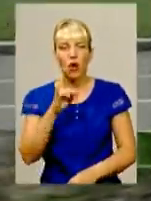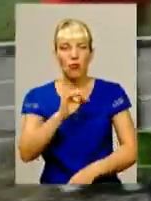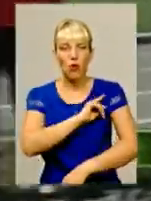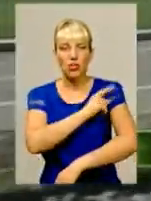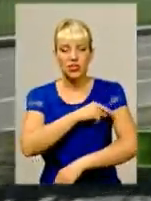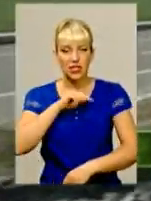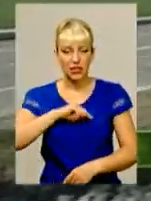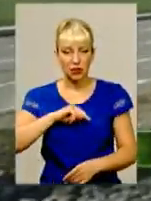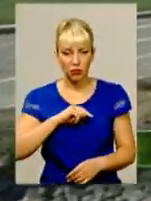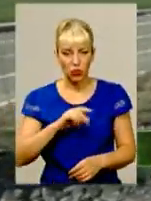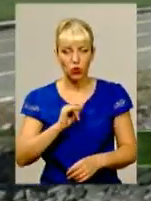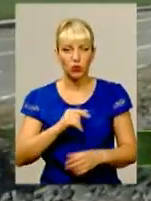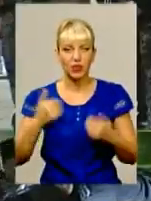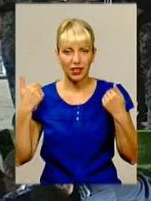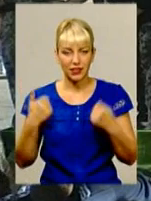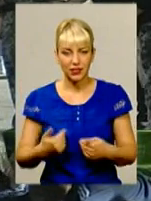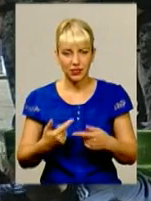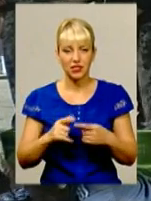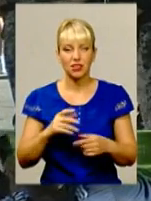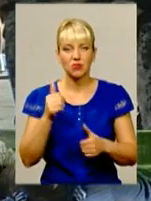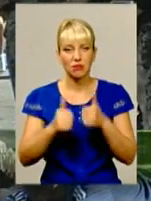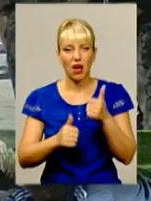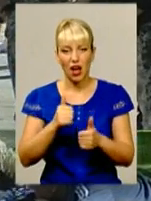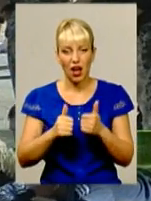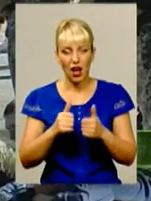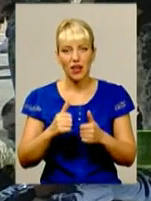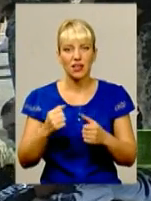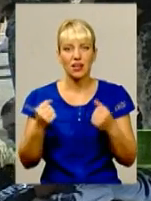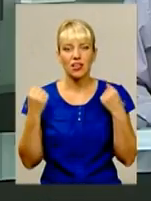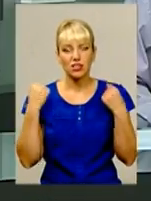Хмельницькому змагаються прикордонники за звання кращого спортсмена відомства.